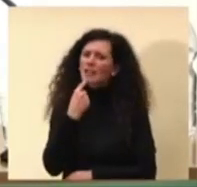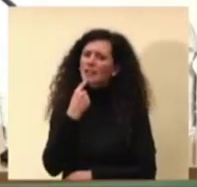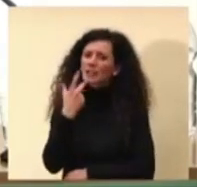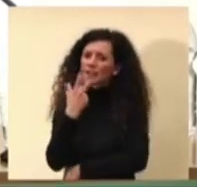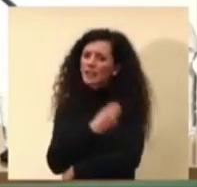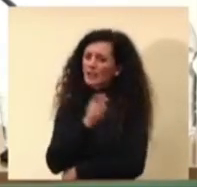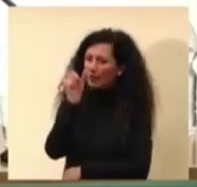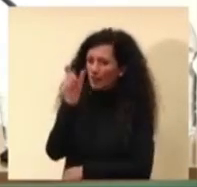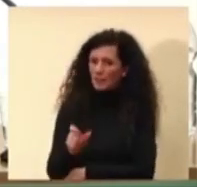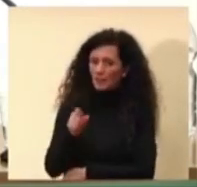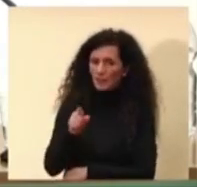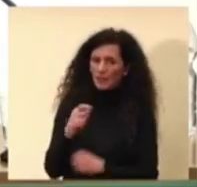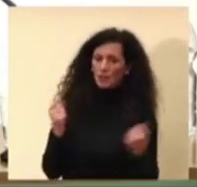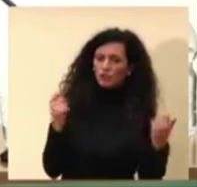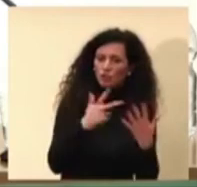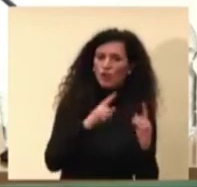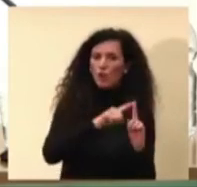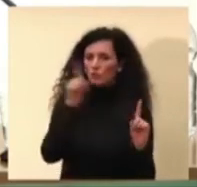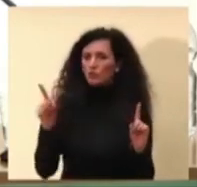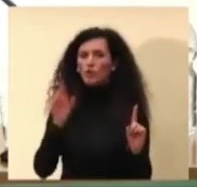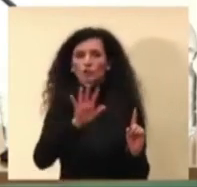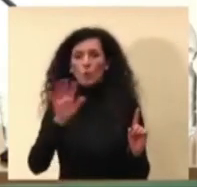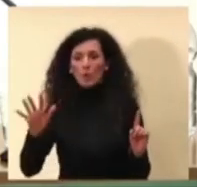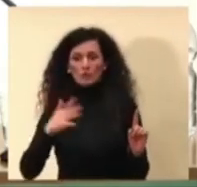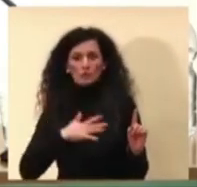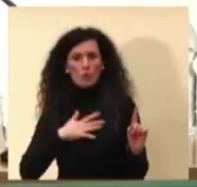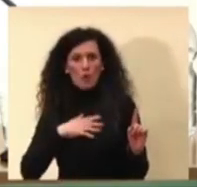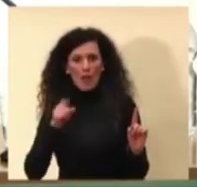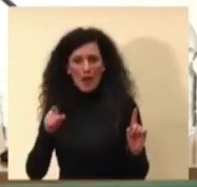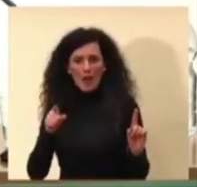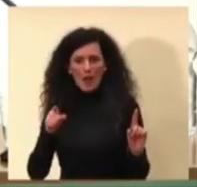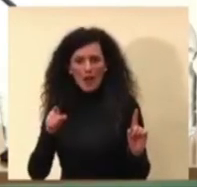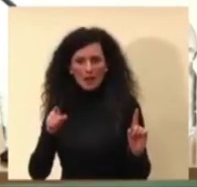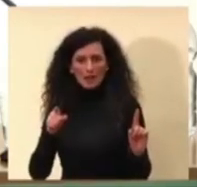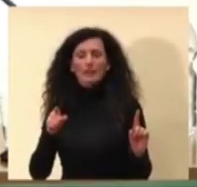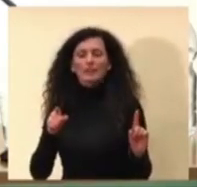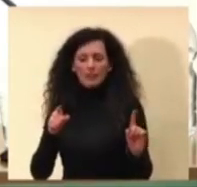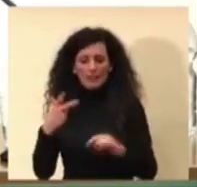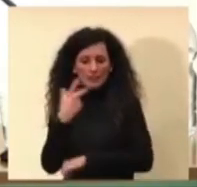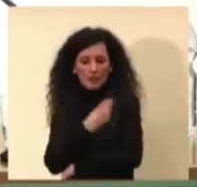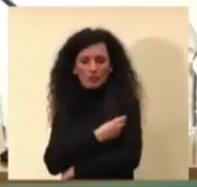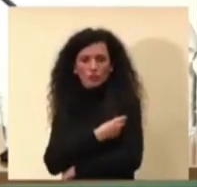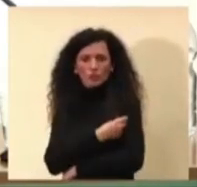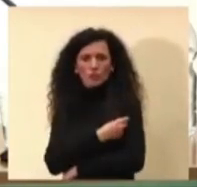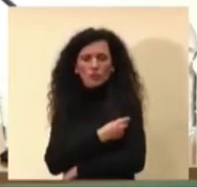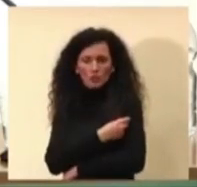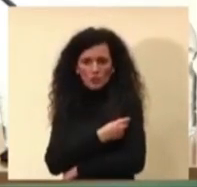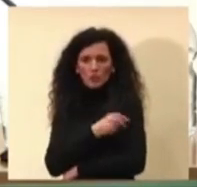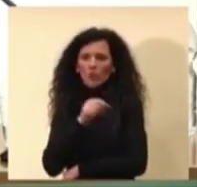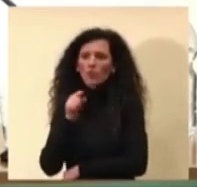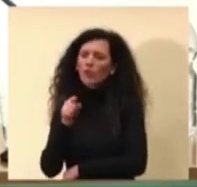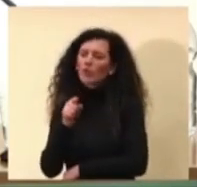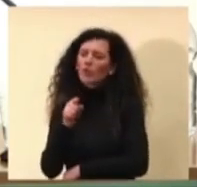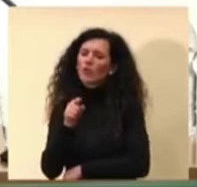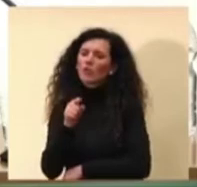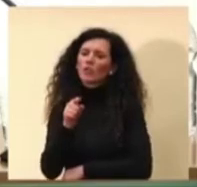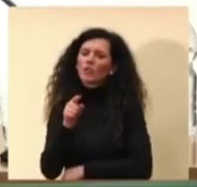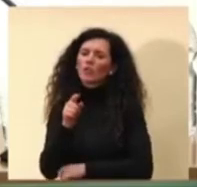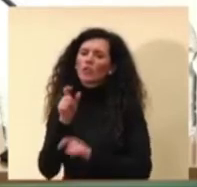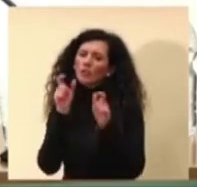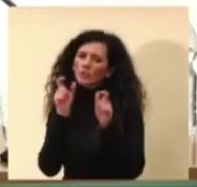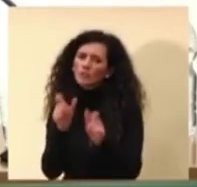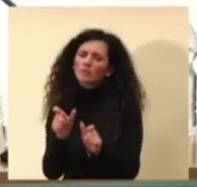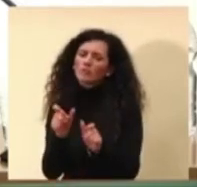compresa tra i 18 e i 55 anni era solo legata alla consistenza numerica